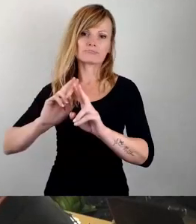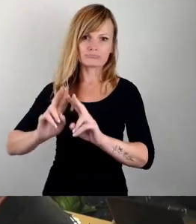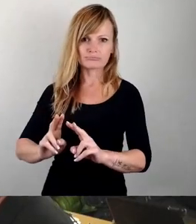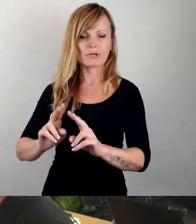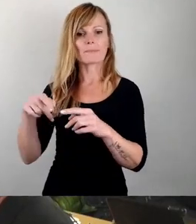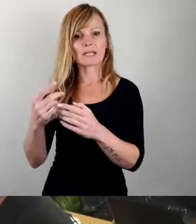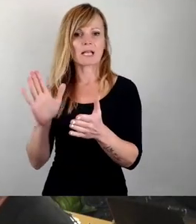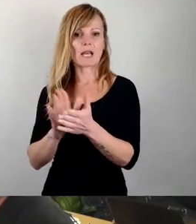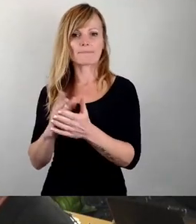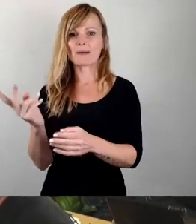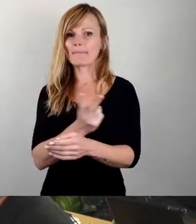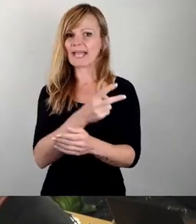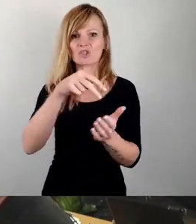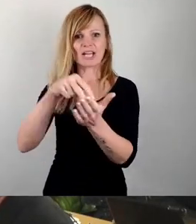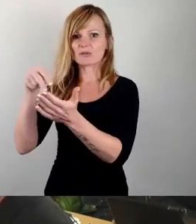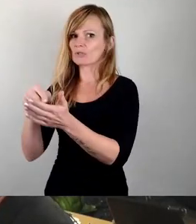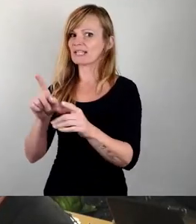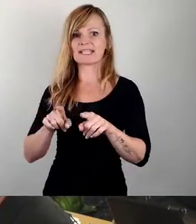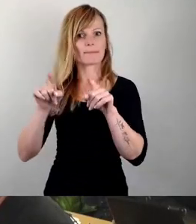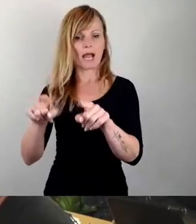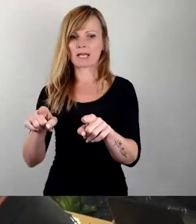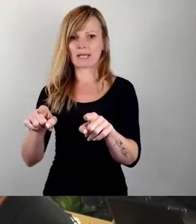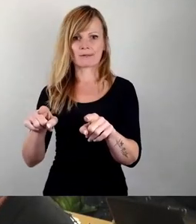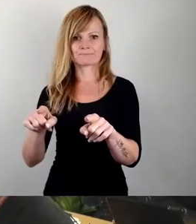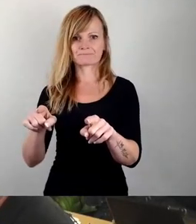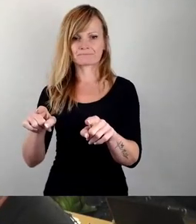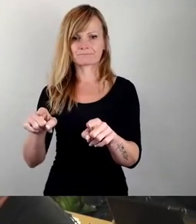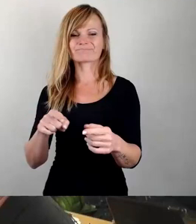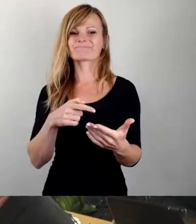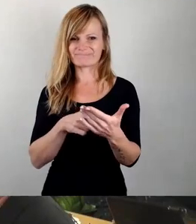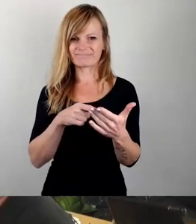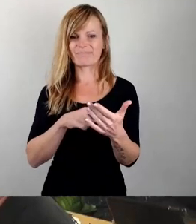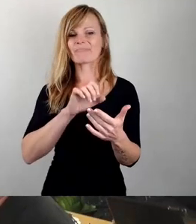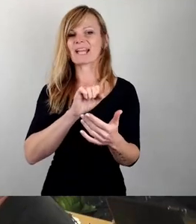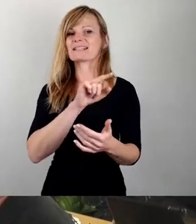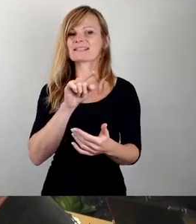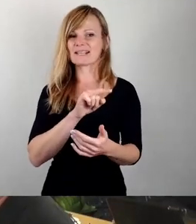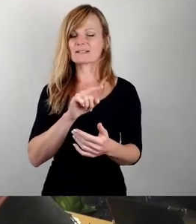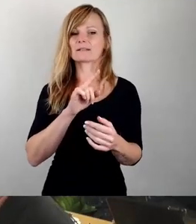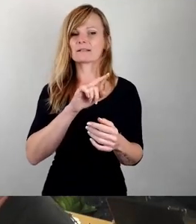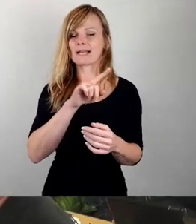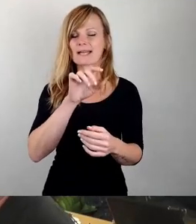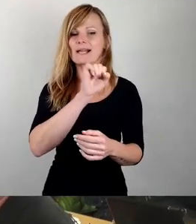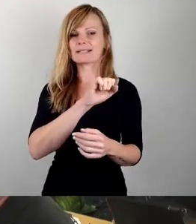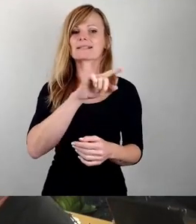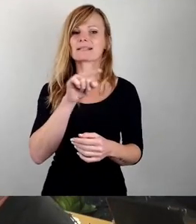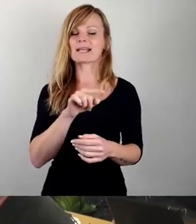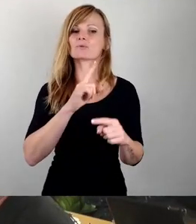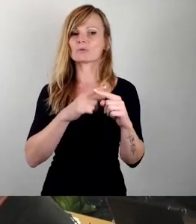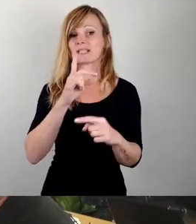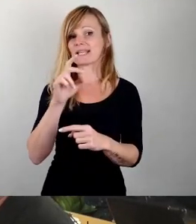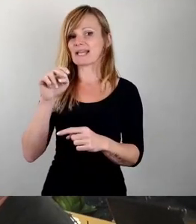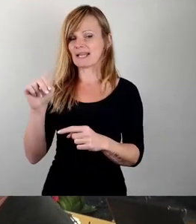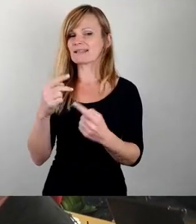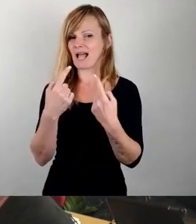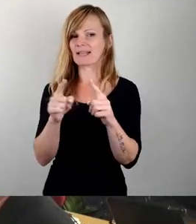beiden Standorte nicht parallel ans Netz gehen werden. Das stand tatsächlich anders in SZ und DNN. Die Artikel habe ich auch gelesen und mich auch